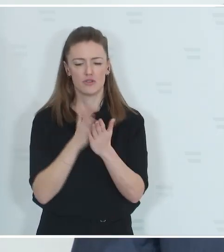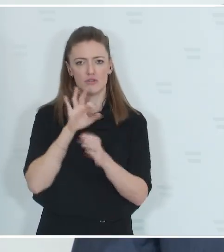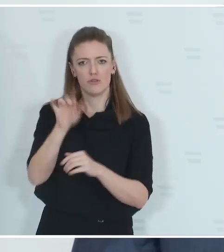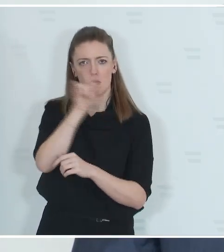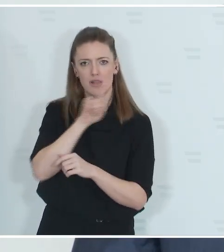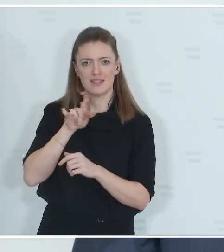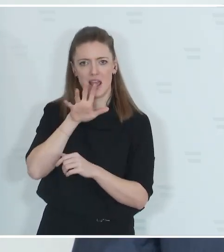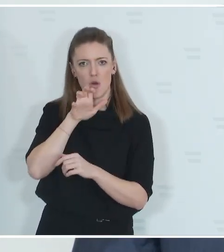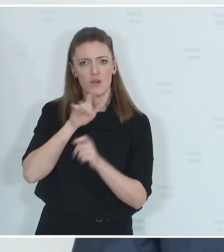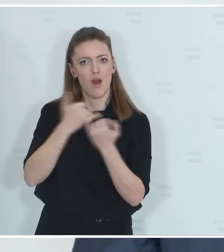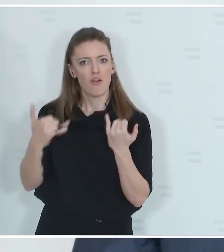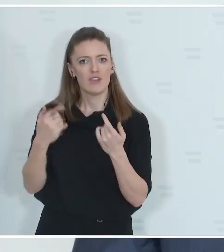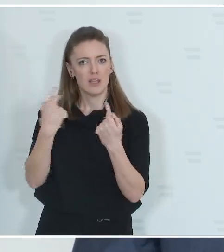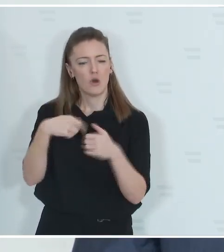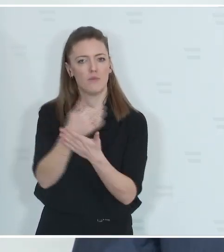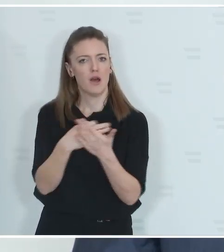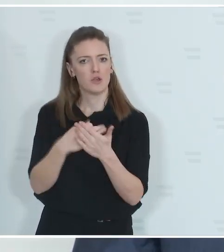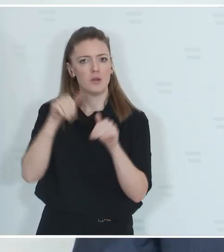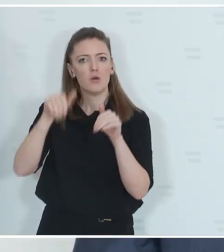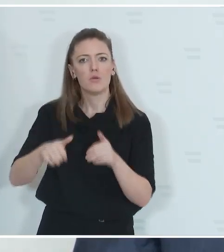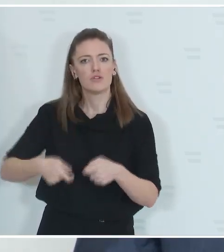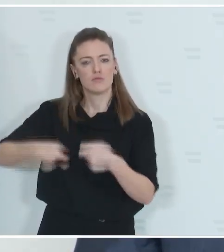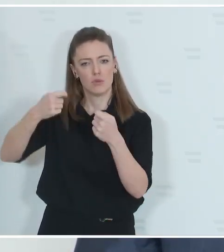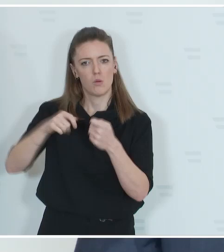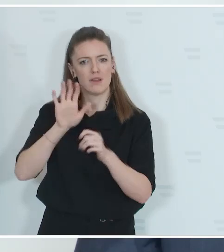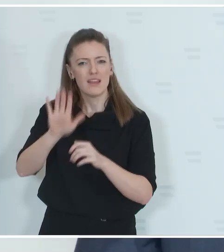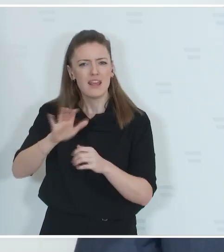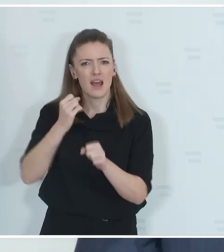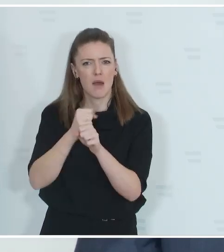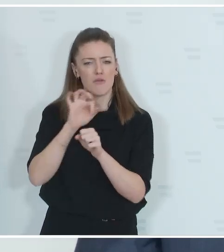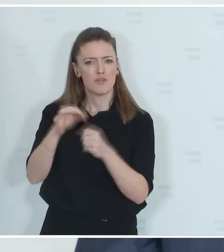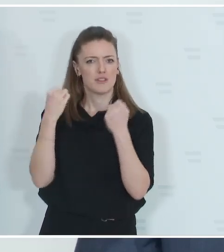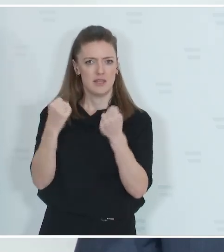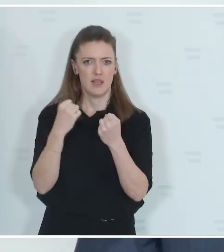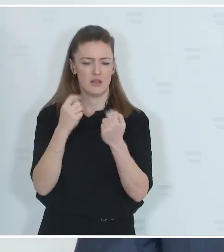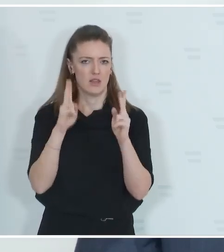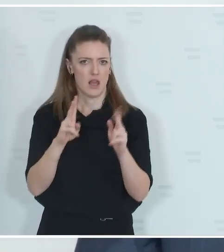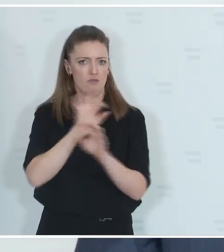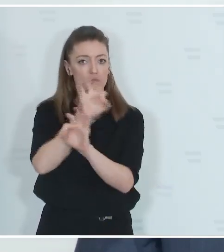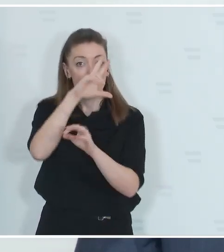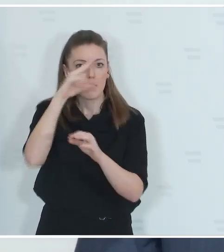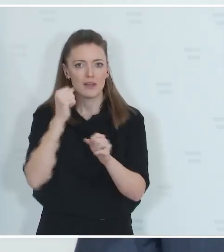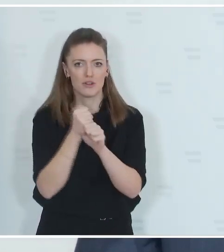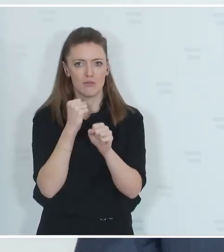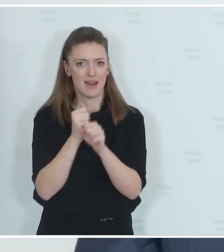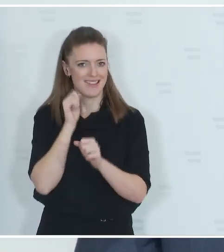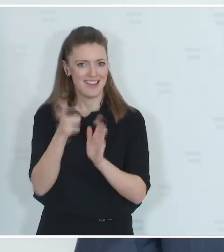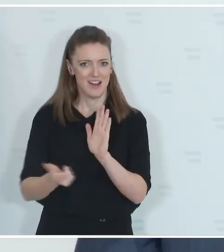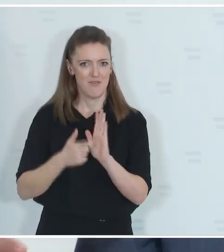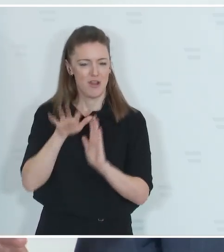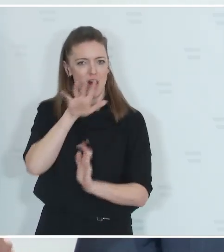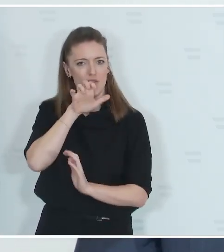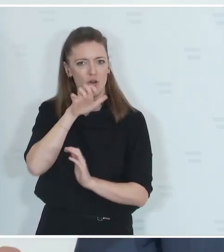Polizeihunde auch ausgebildet werden müssen. Dass sie ihren Job für die Sicherheit der Menschen tun können, für das sie täglich gefordert sind.